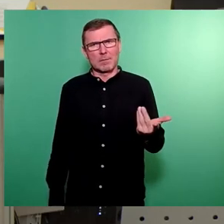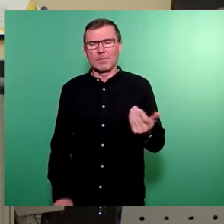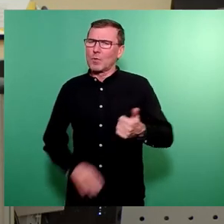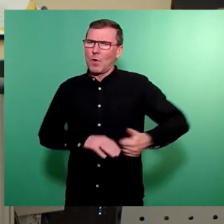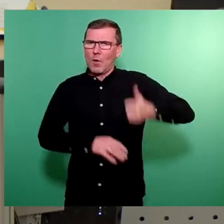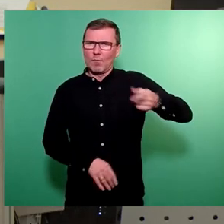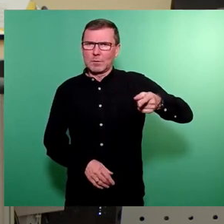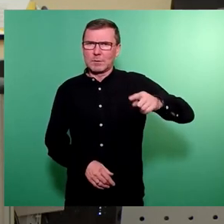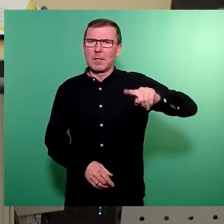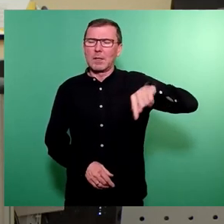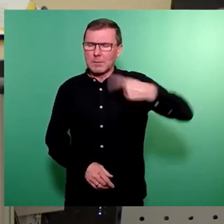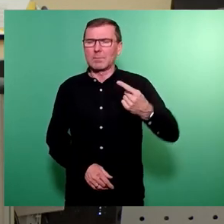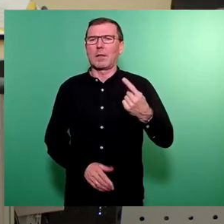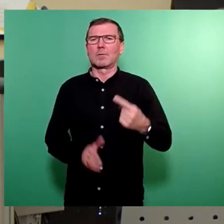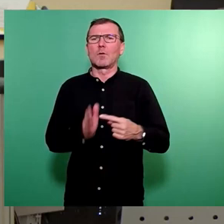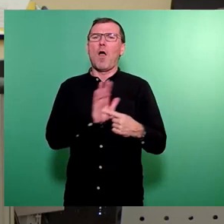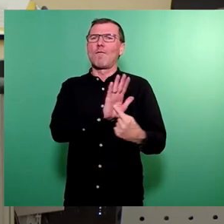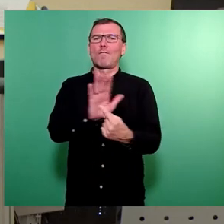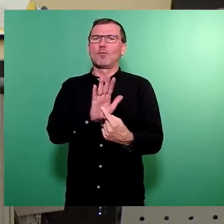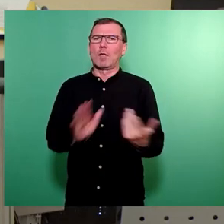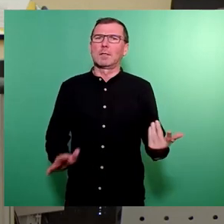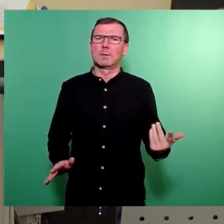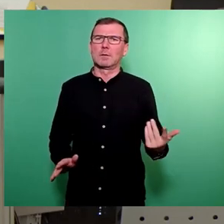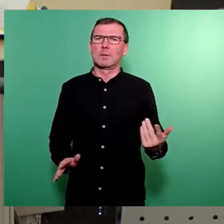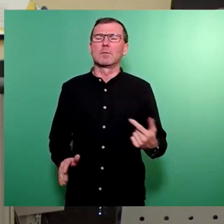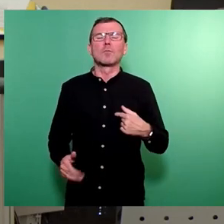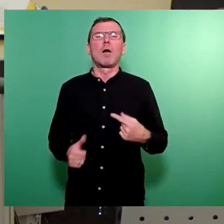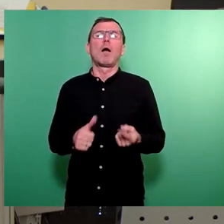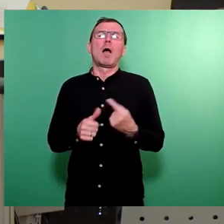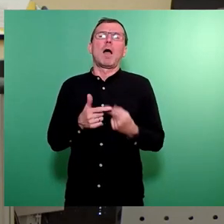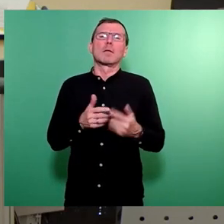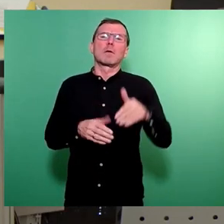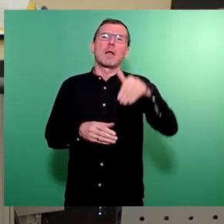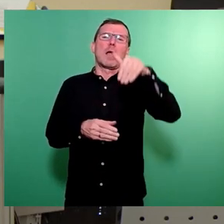ihn dann vorstellen. Wir haben eine Reihe inhaltliche